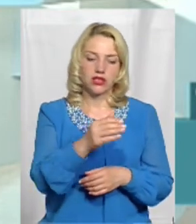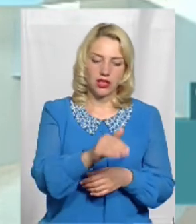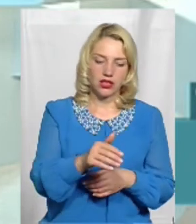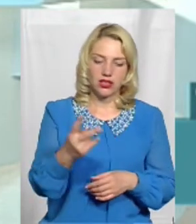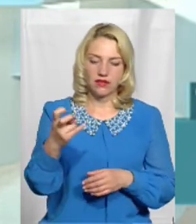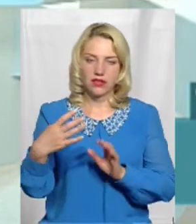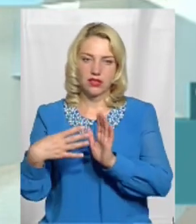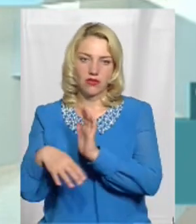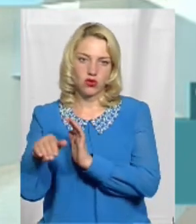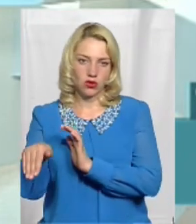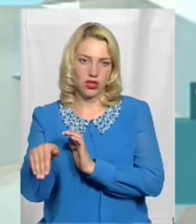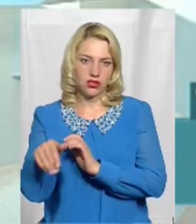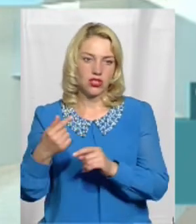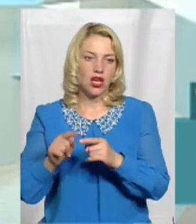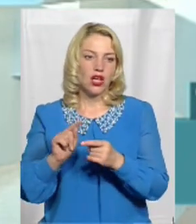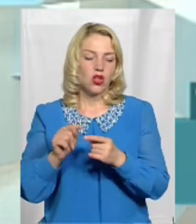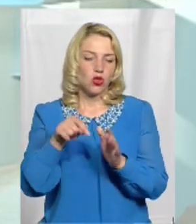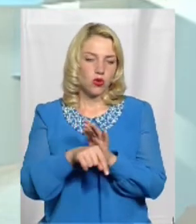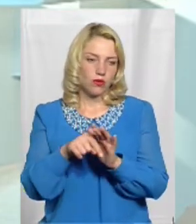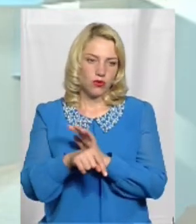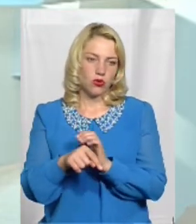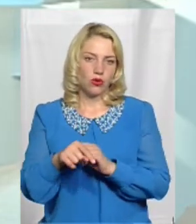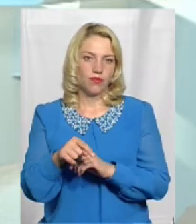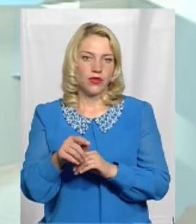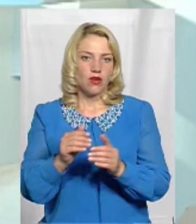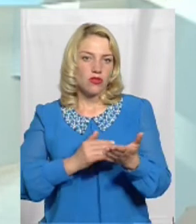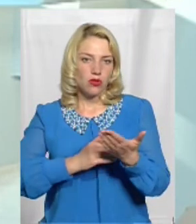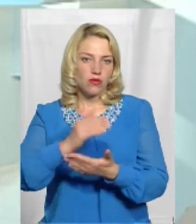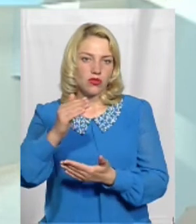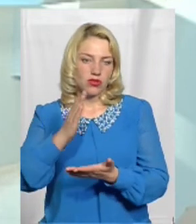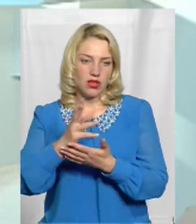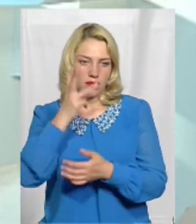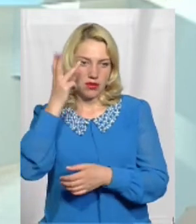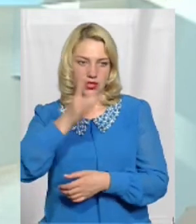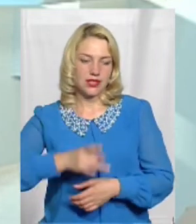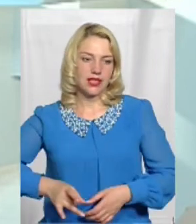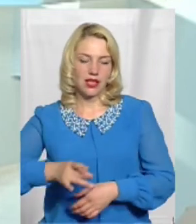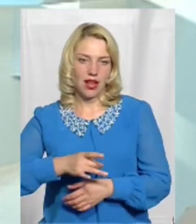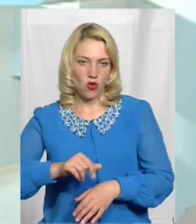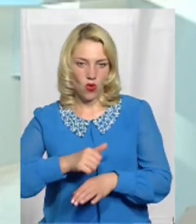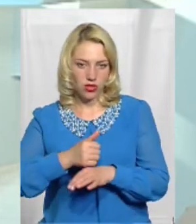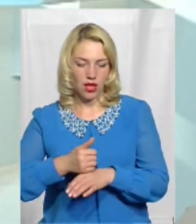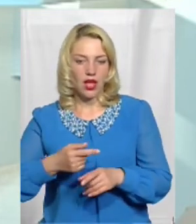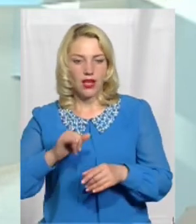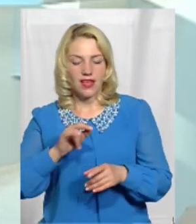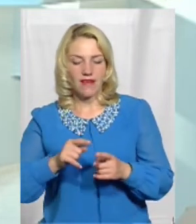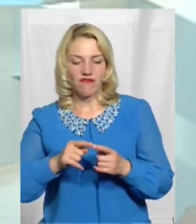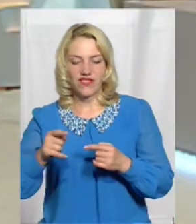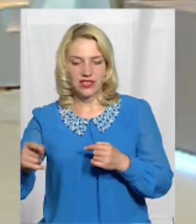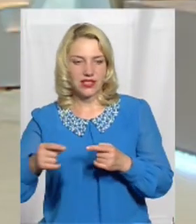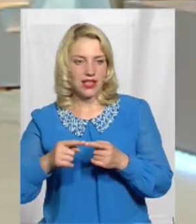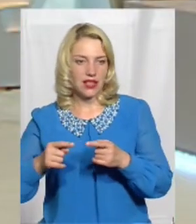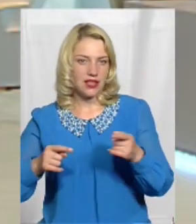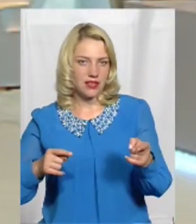290 тисяч Тобто, виходить, домінуючий Хмельницький район І відстані від